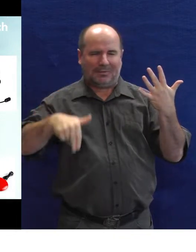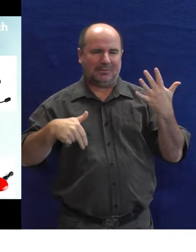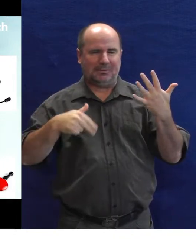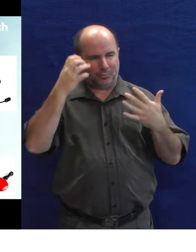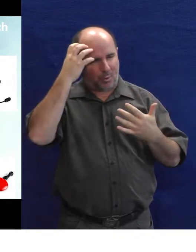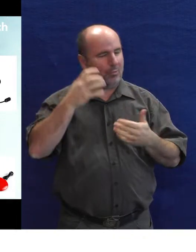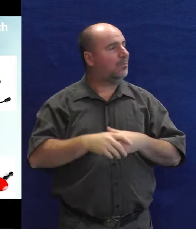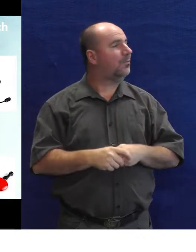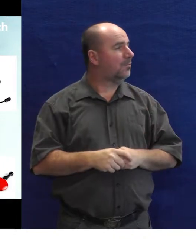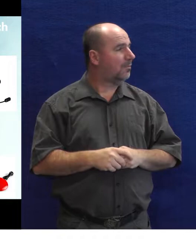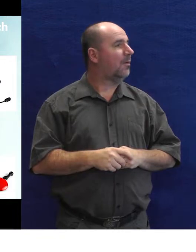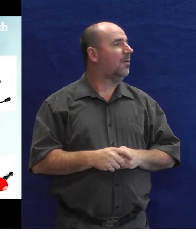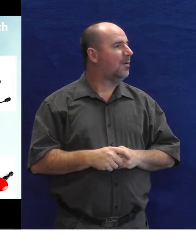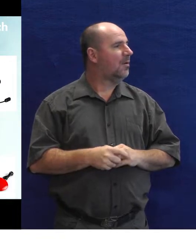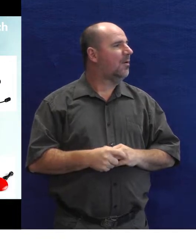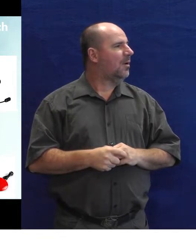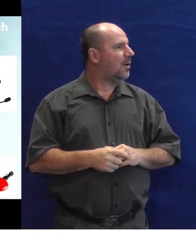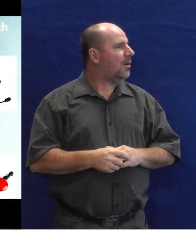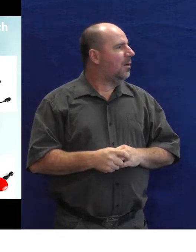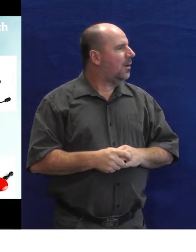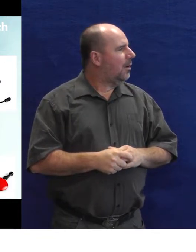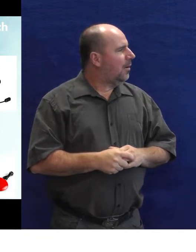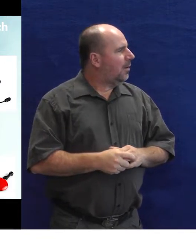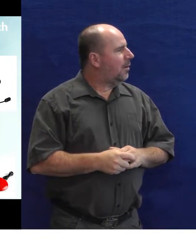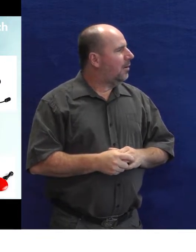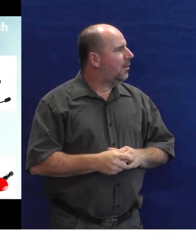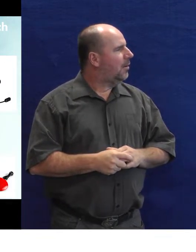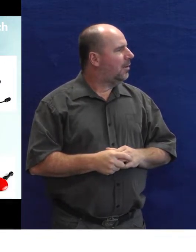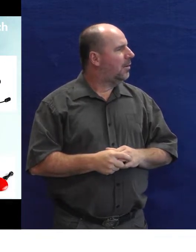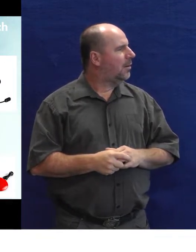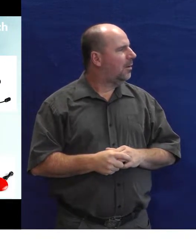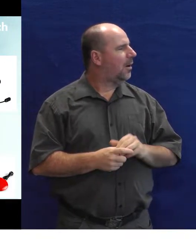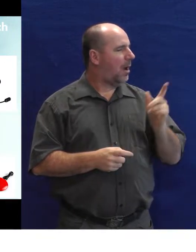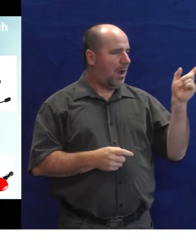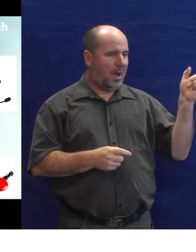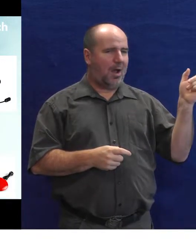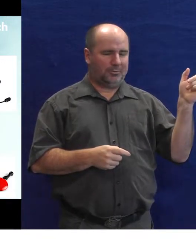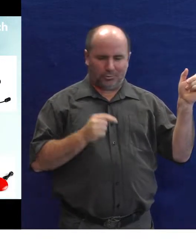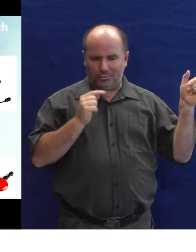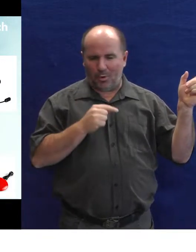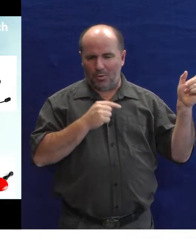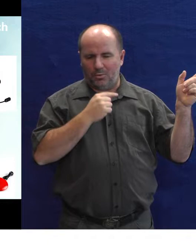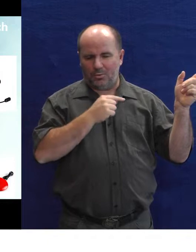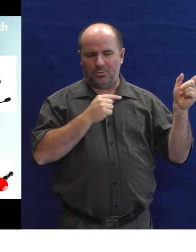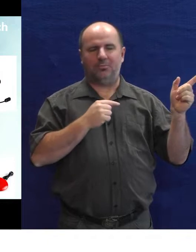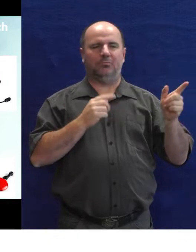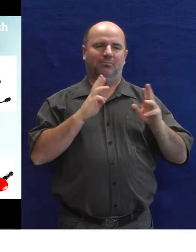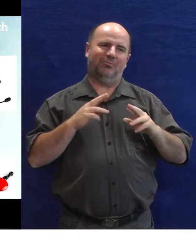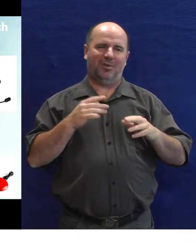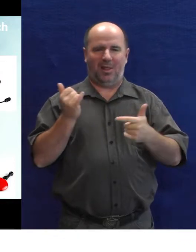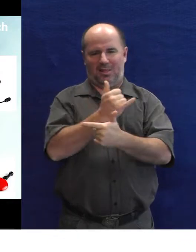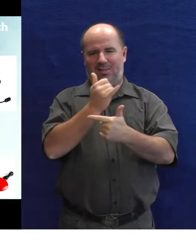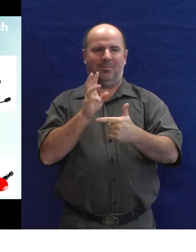tisíc funkční, tak potom pak můžete se vlhnout třeba po té pobudce, která vám